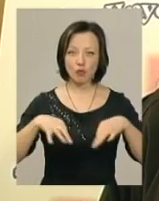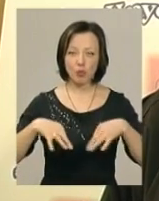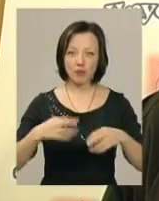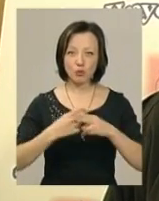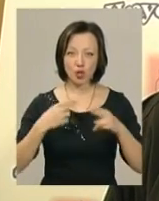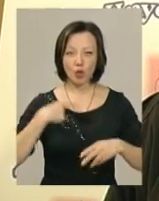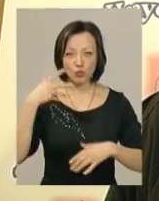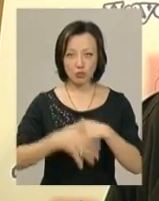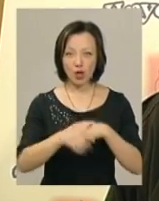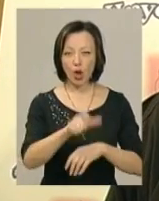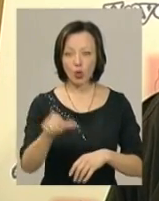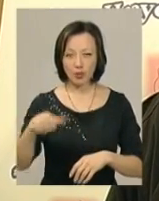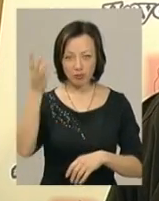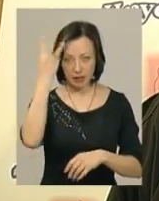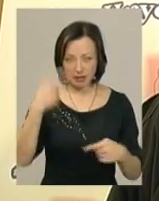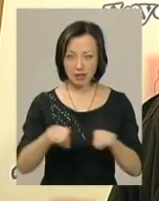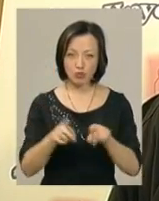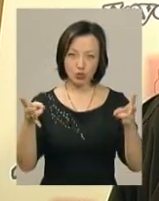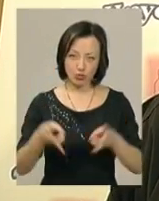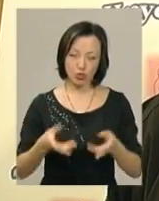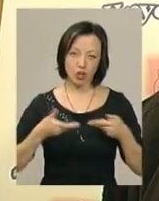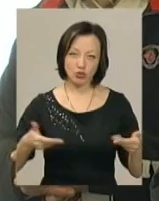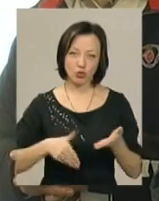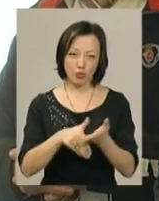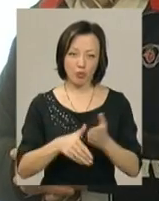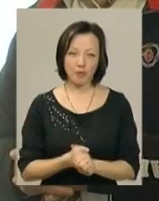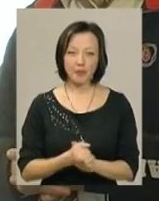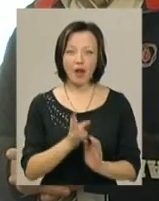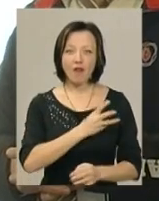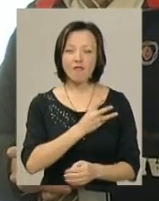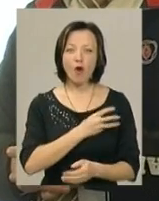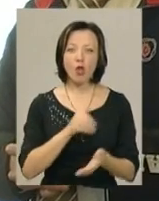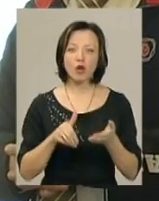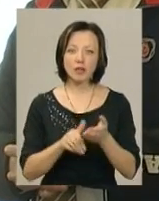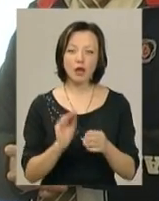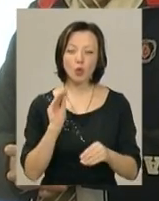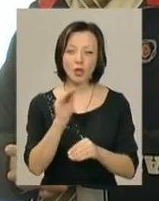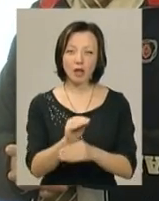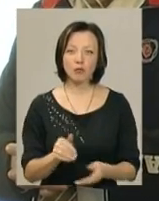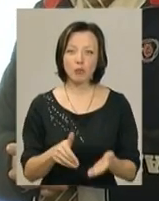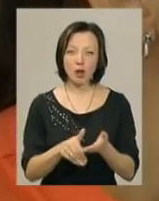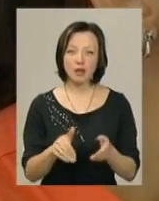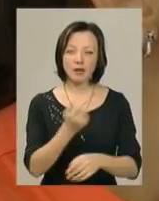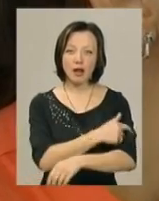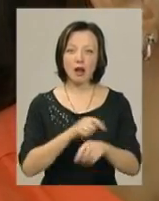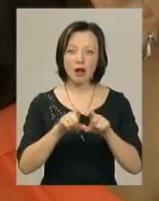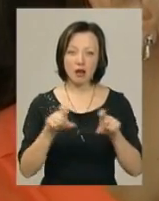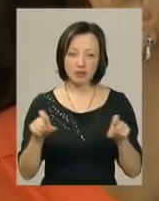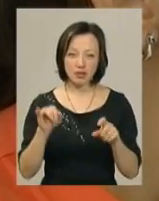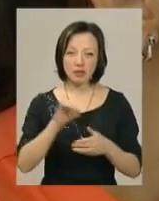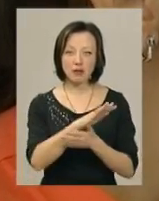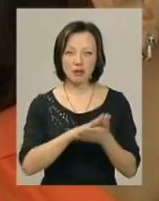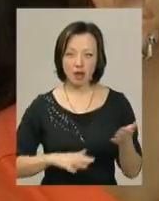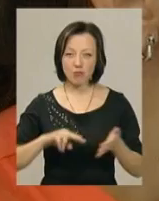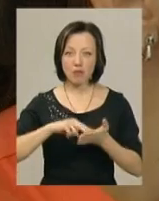розумію, що люди в Хмельницькому теж потребують нашої допомоги. Волонтер Осберн Еріксон додає, допомагатимуть лікарням Хмельниччини і